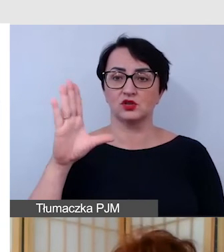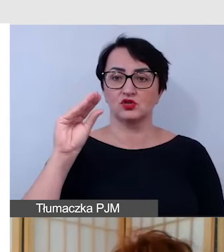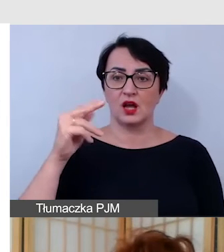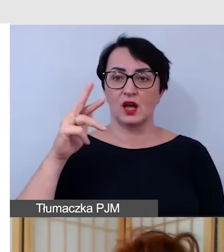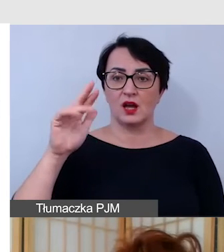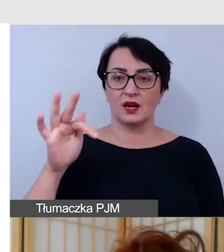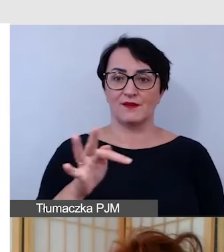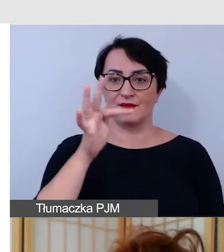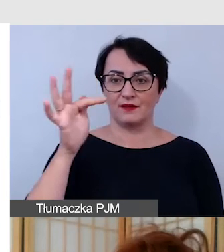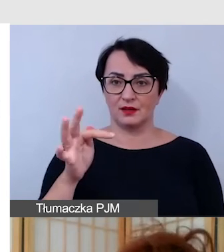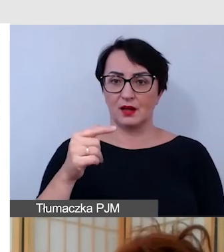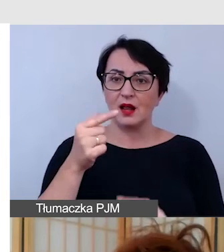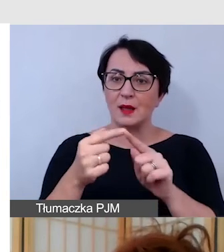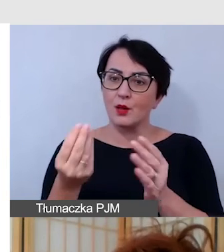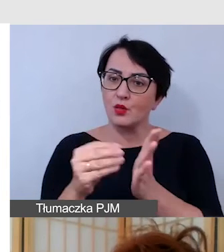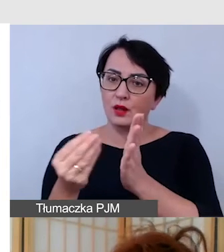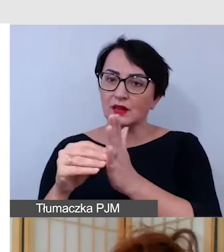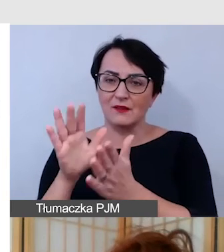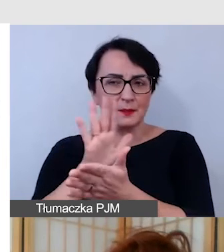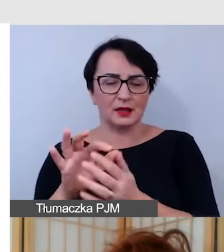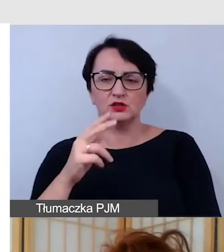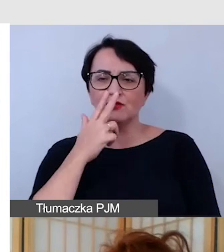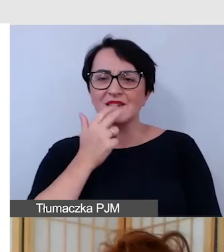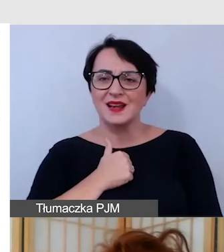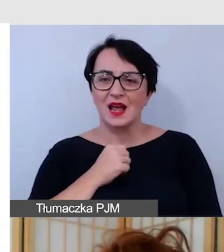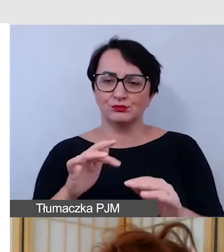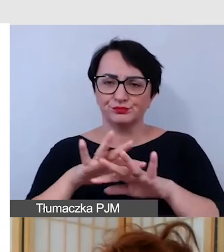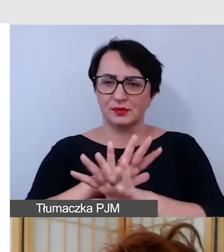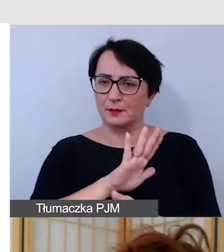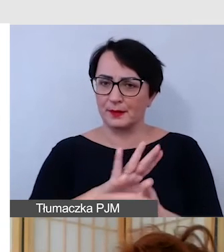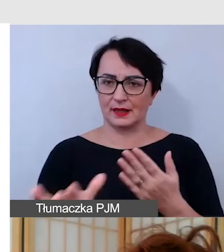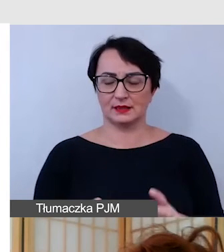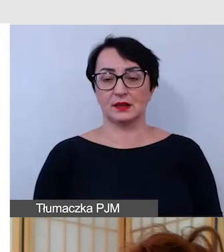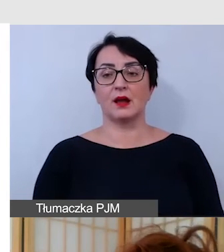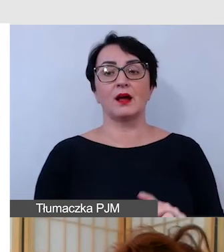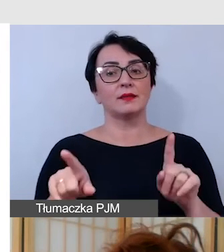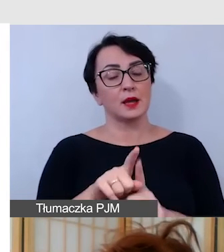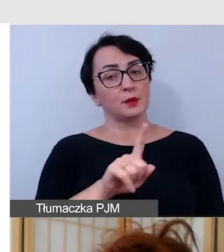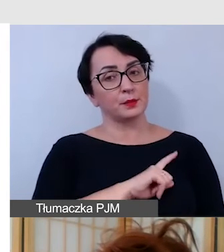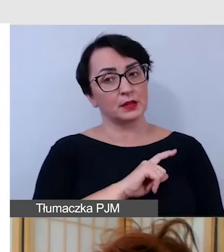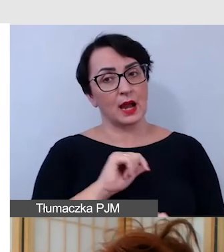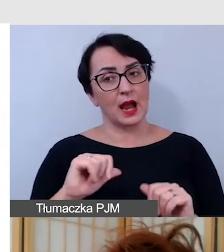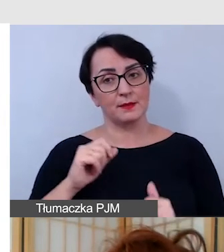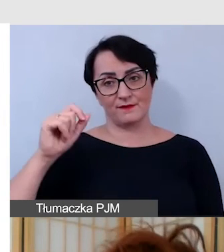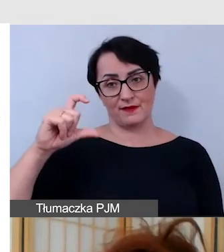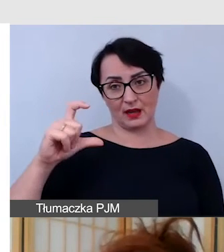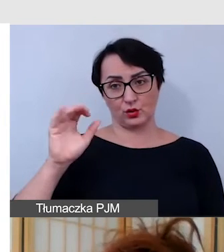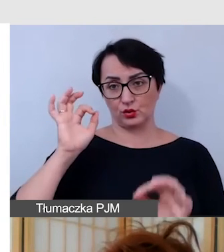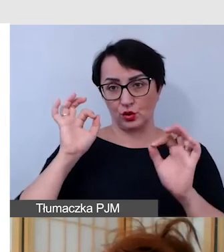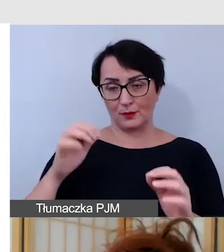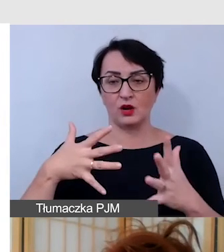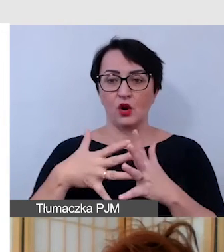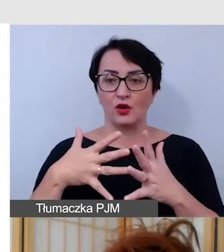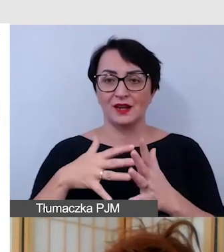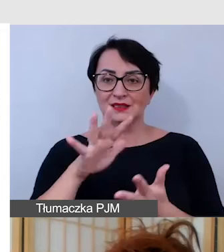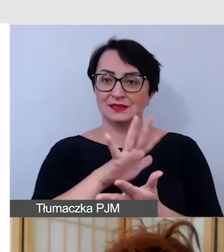dodatkowych elementów, które gdzieś mogłyby nam się zlewać oraz pilnujemy, aby była odpowiednia wielkość i kontrast